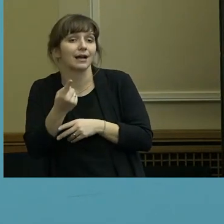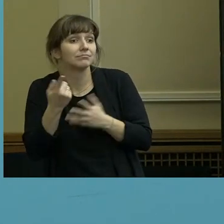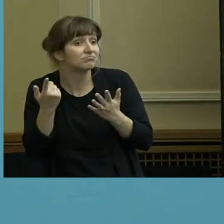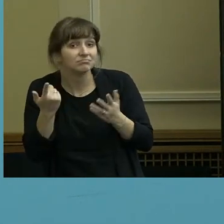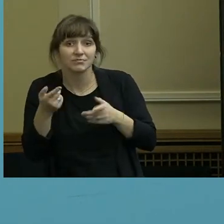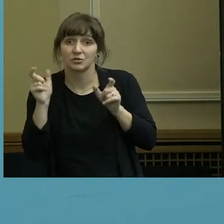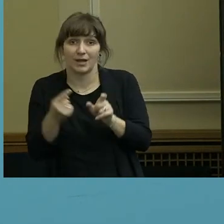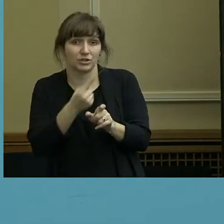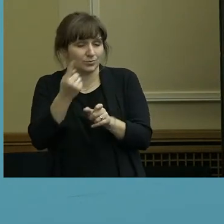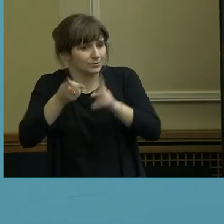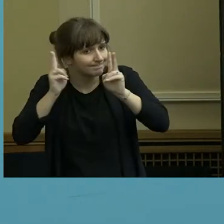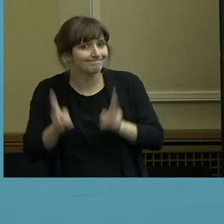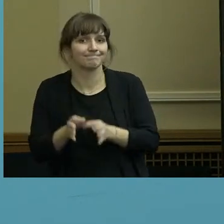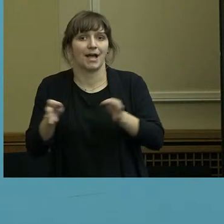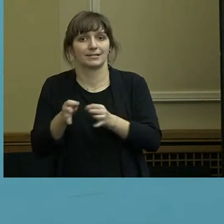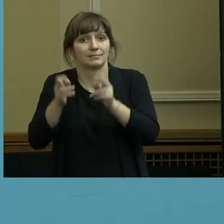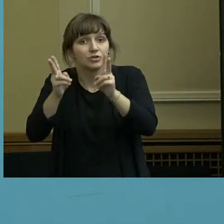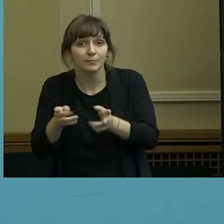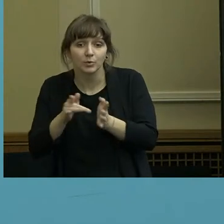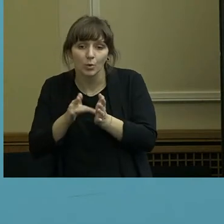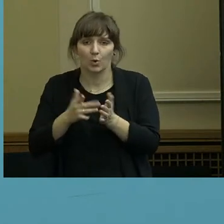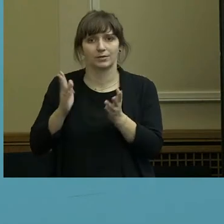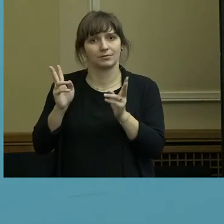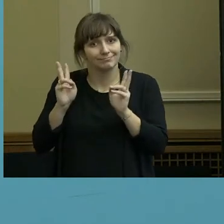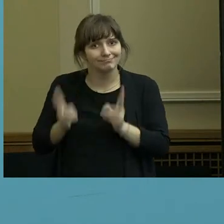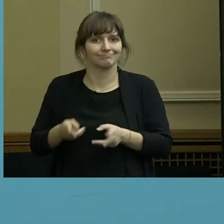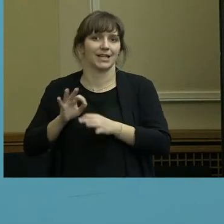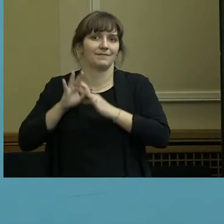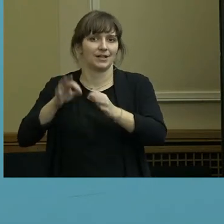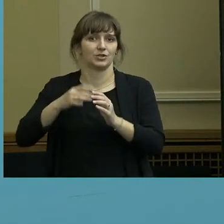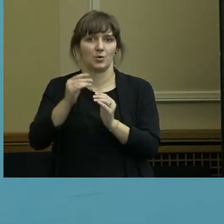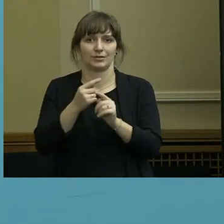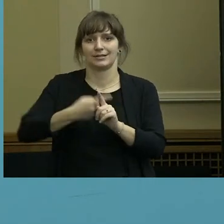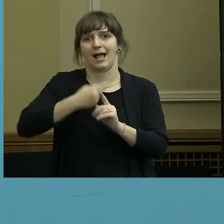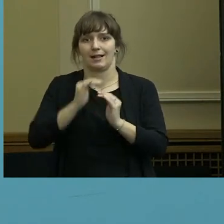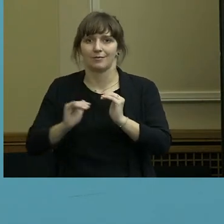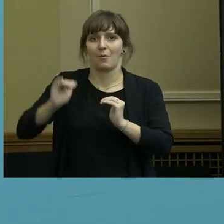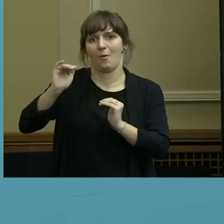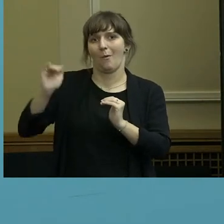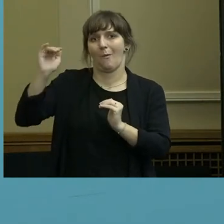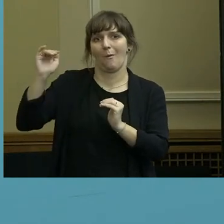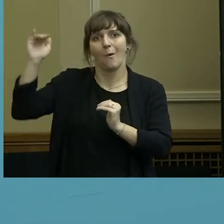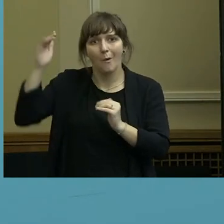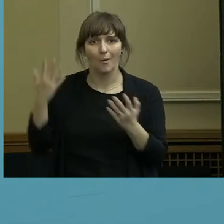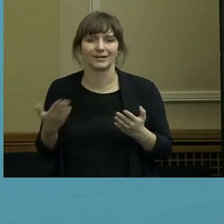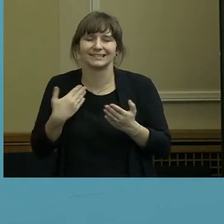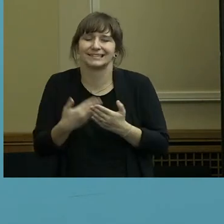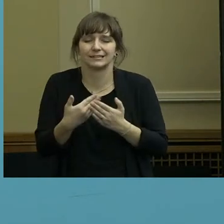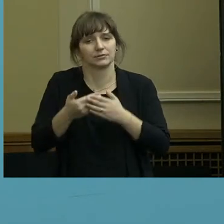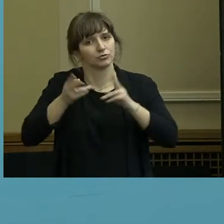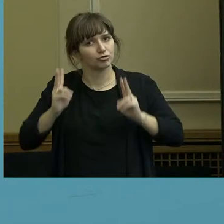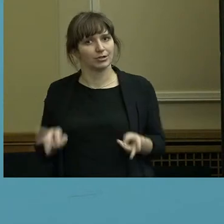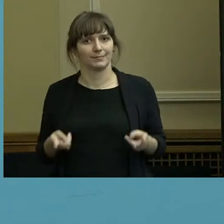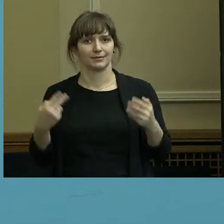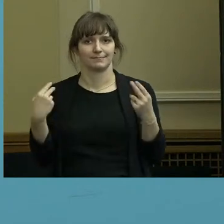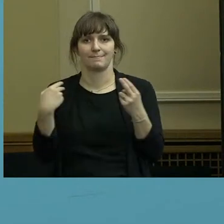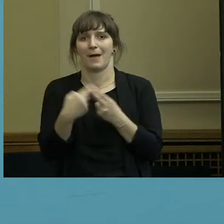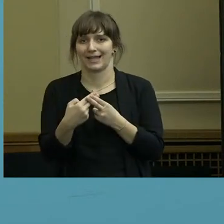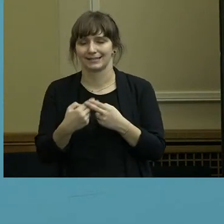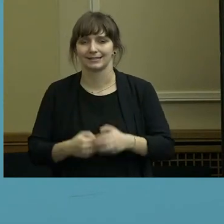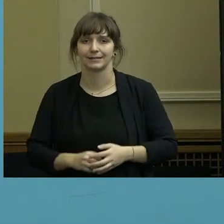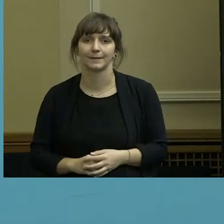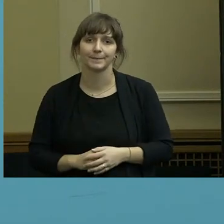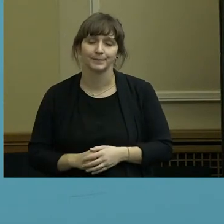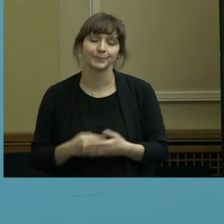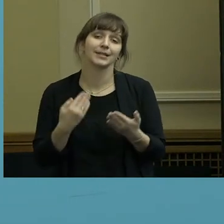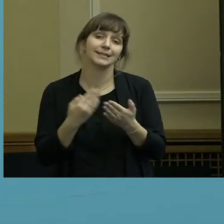bewegen uns in einem Umfeld von hohen Infektionsraten. Und insofern ist es so, das war jetzt